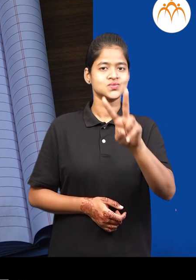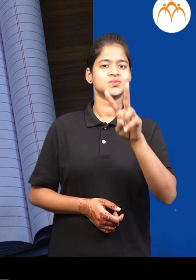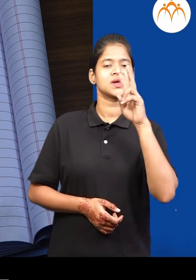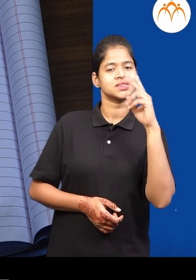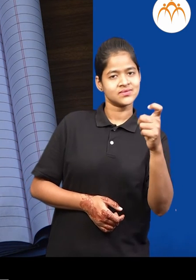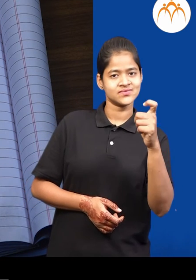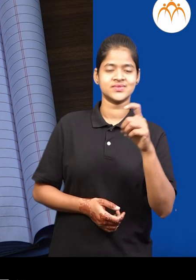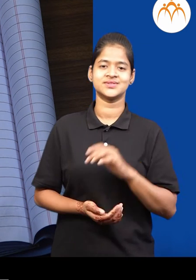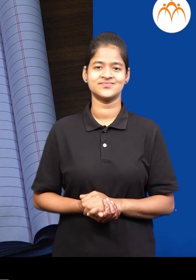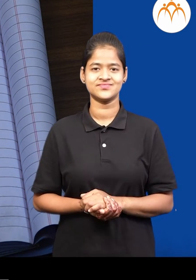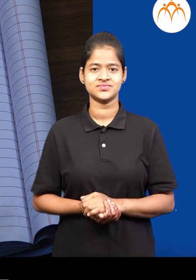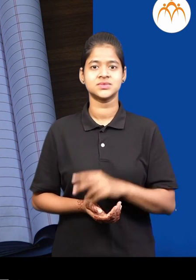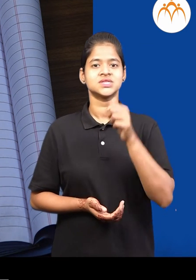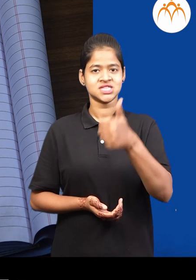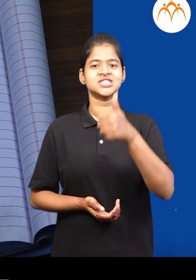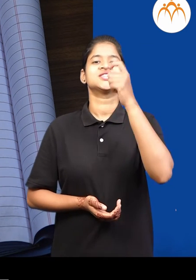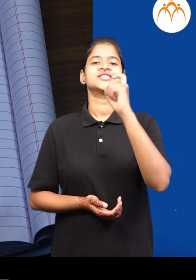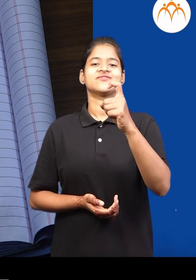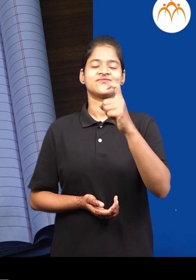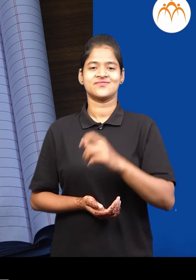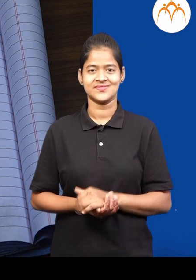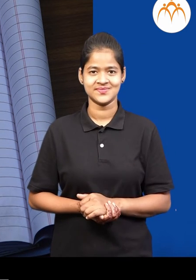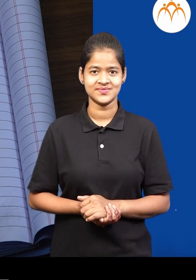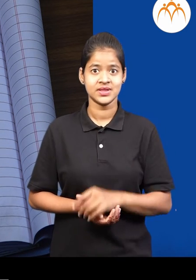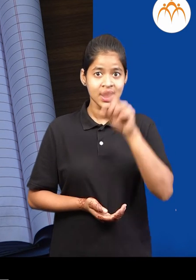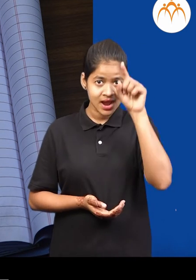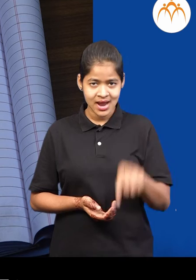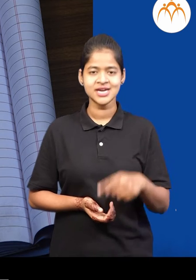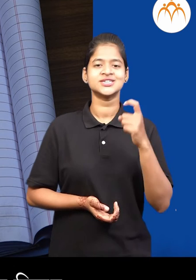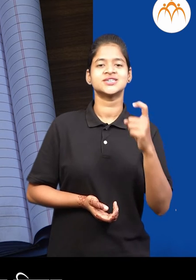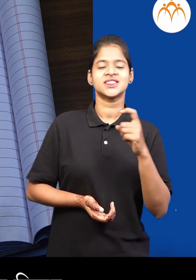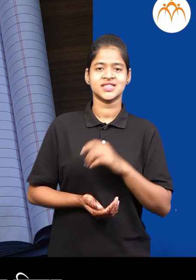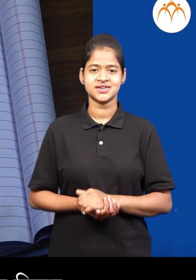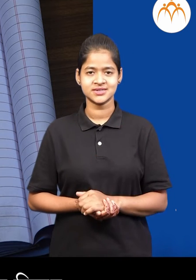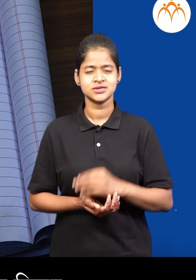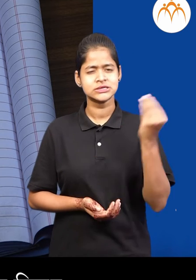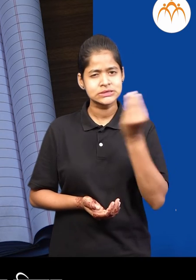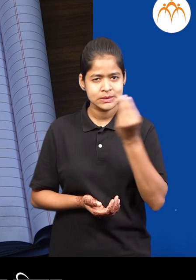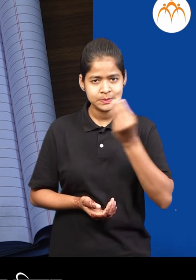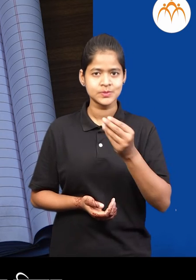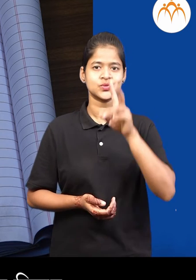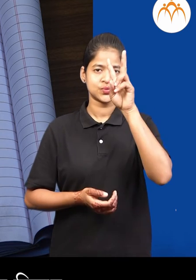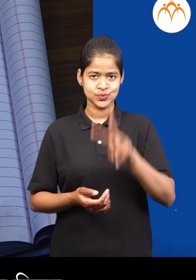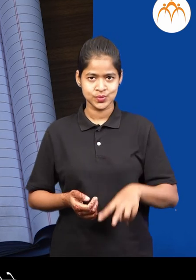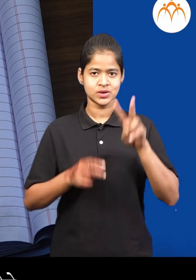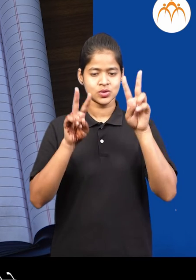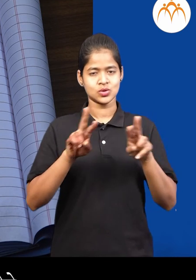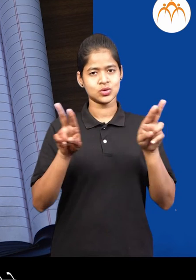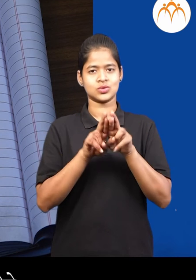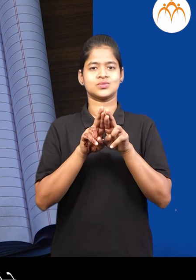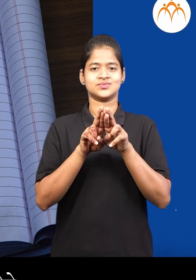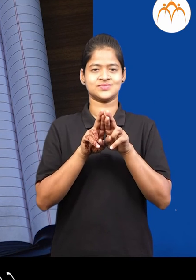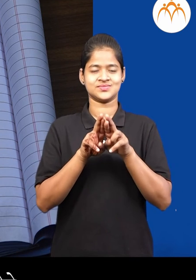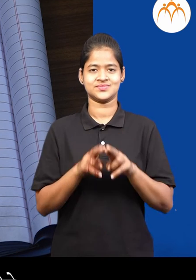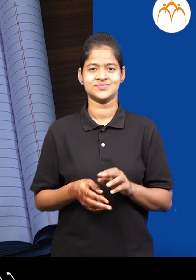संख्या सदोसस्ट, दशक सहा, एकक 7 काही दशक आणी काही एकक मिलोन दोन